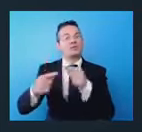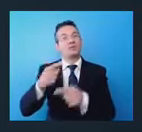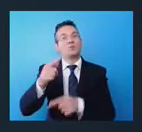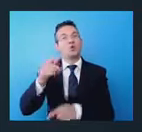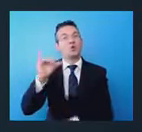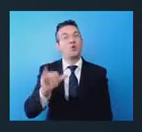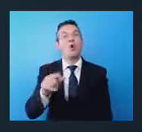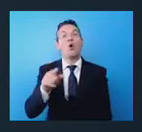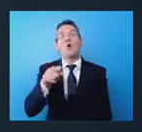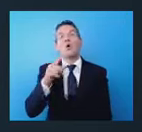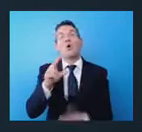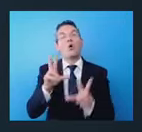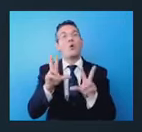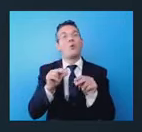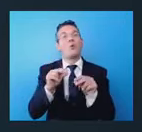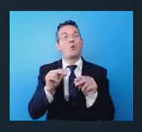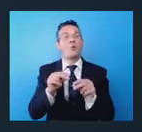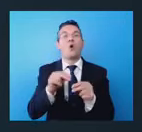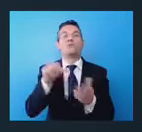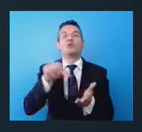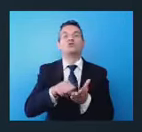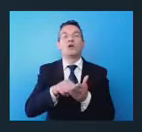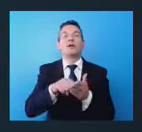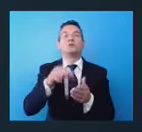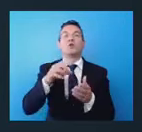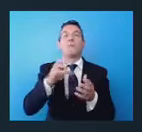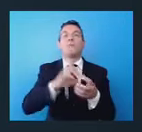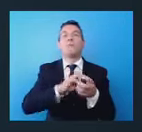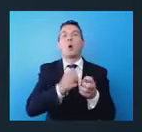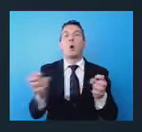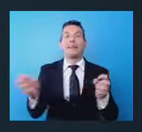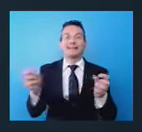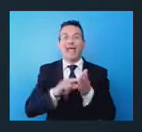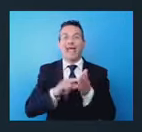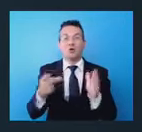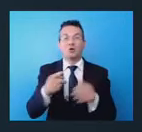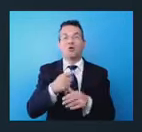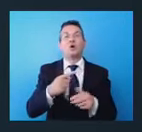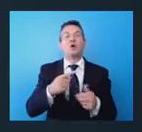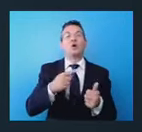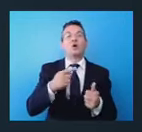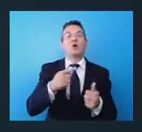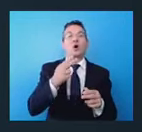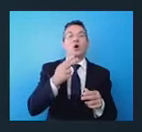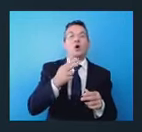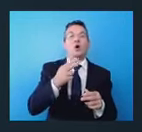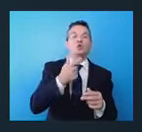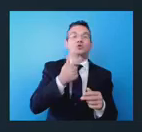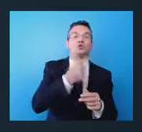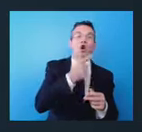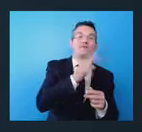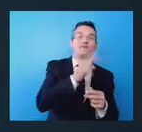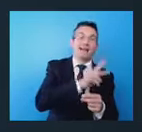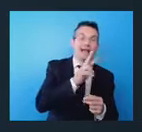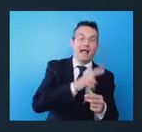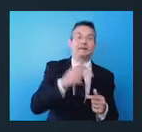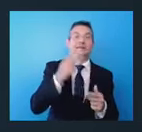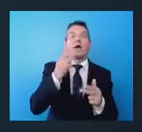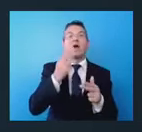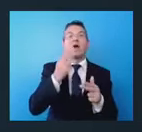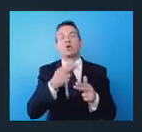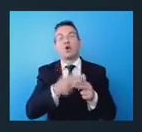nuovo centro nato con la progettualità di Sapienza, Tor Vergata e Roma 3, ma che sicuramente sarà un centro aperto